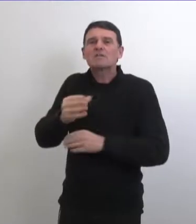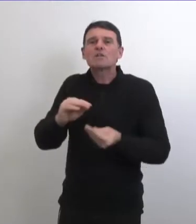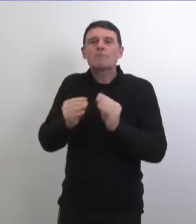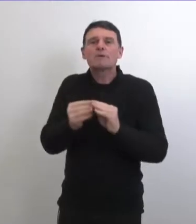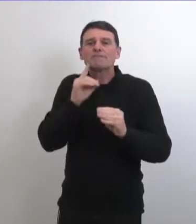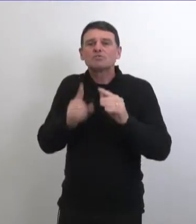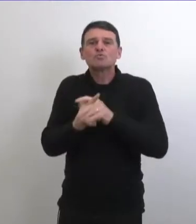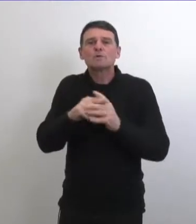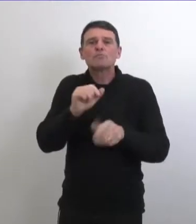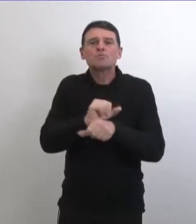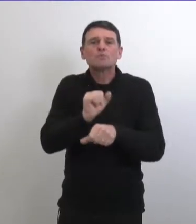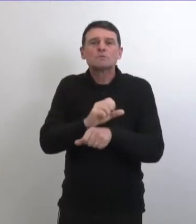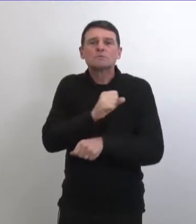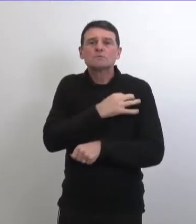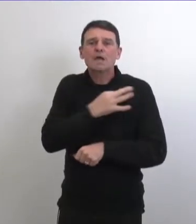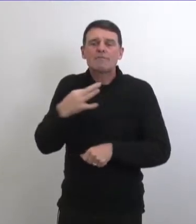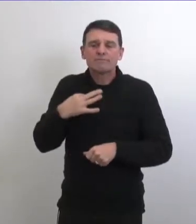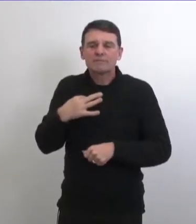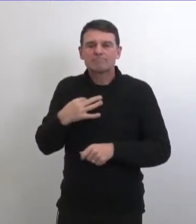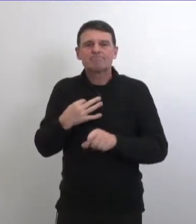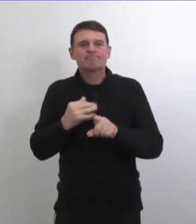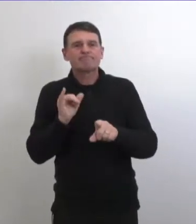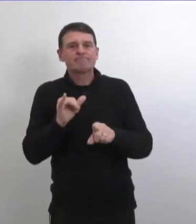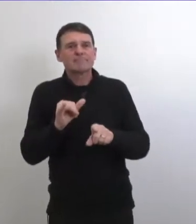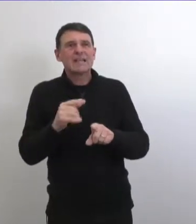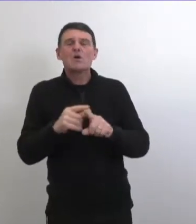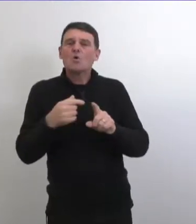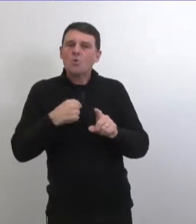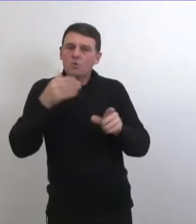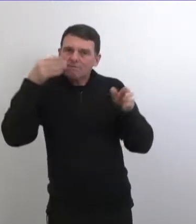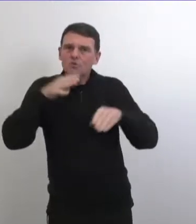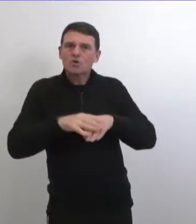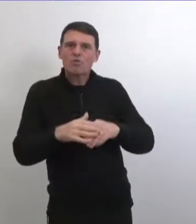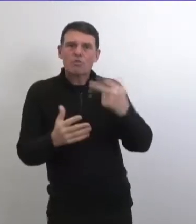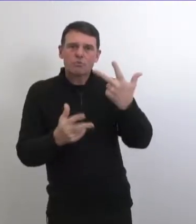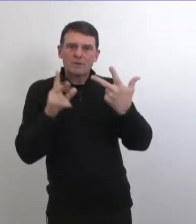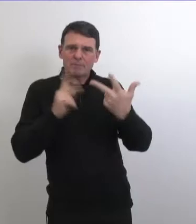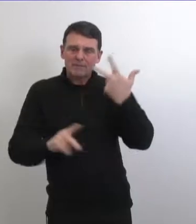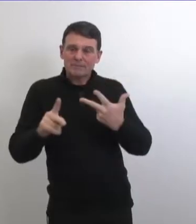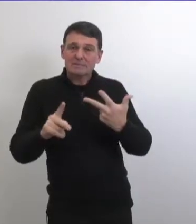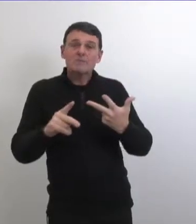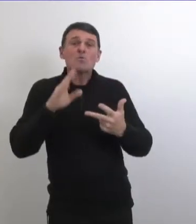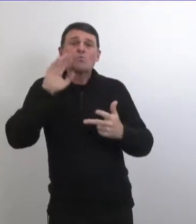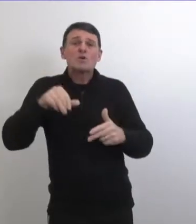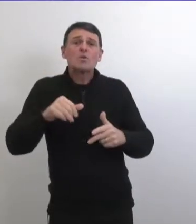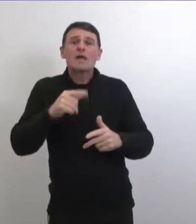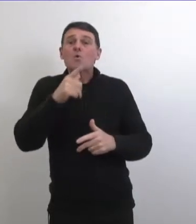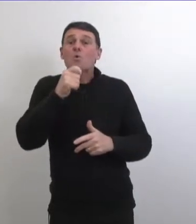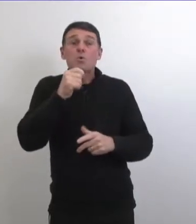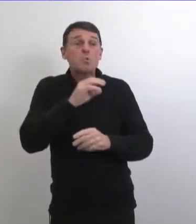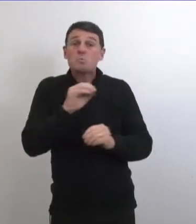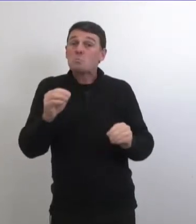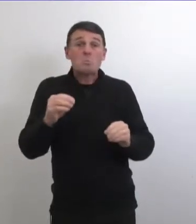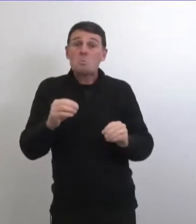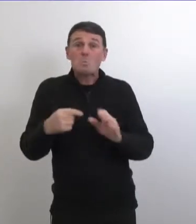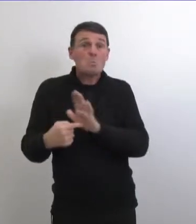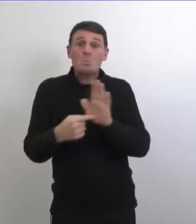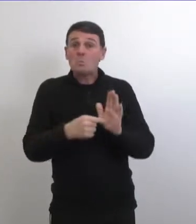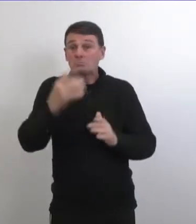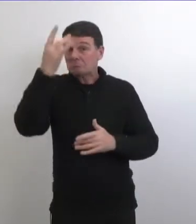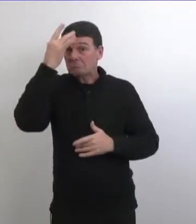élevé nous allons mettre le projet en place dans trois centres donc on aura une réponse assez rapide à ça